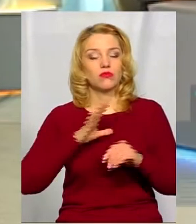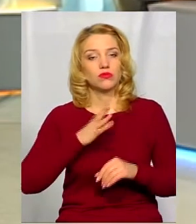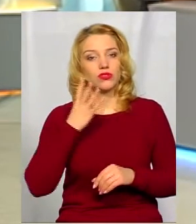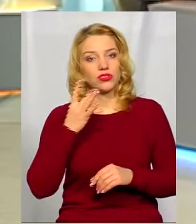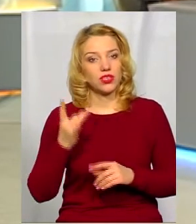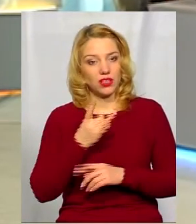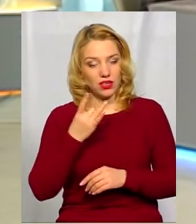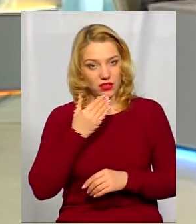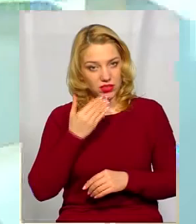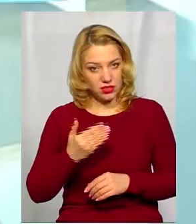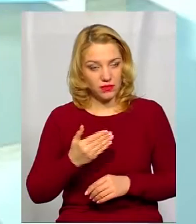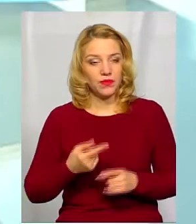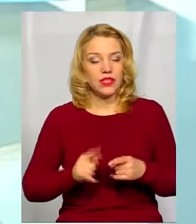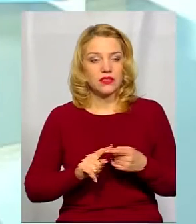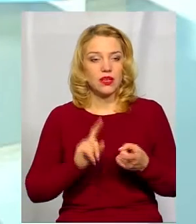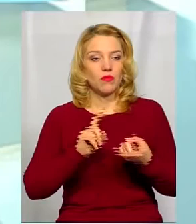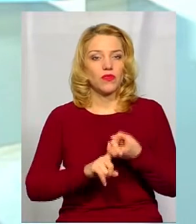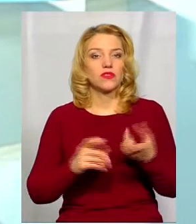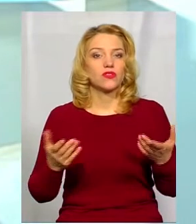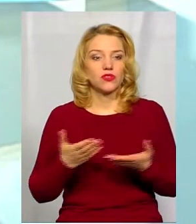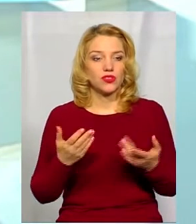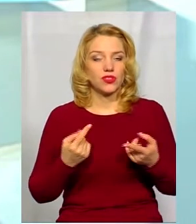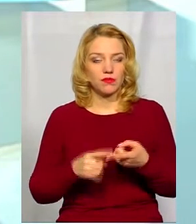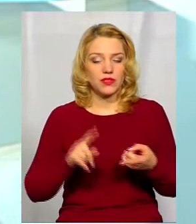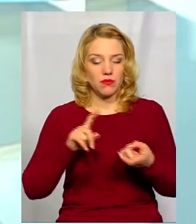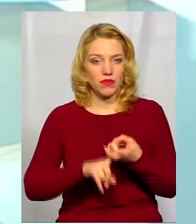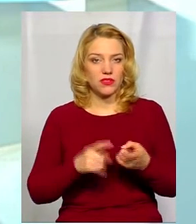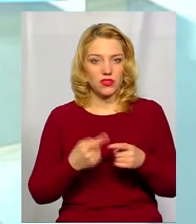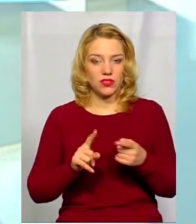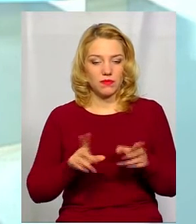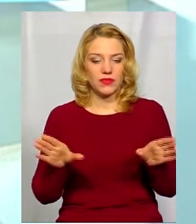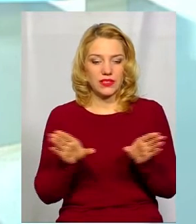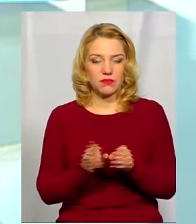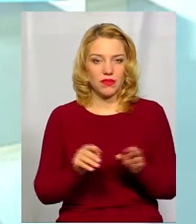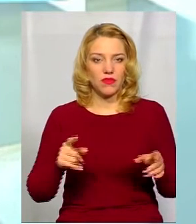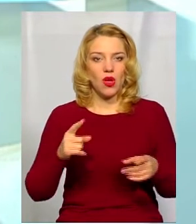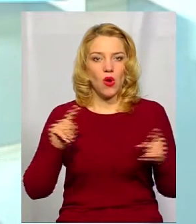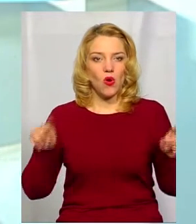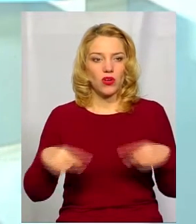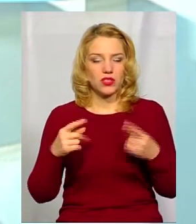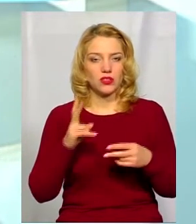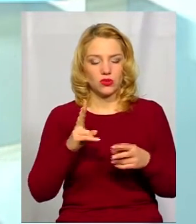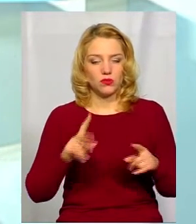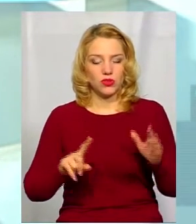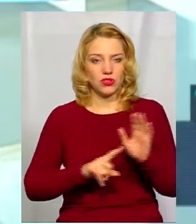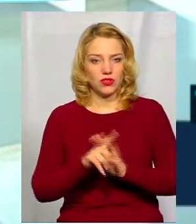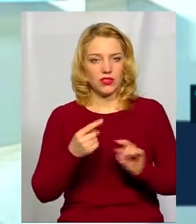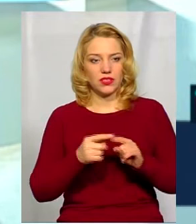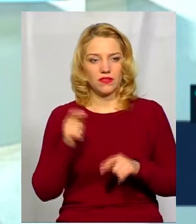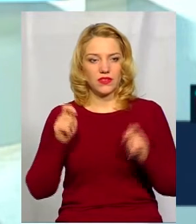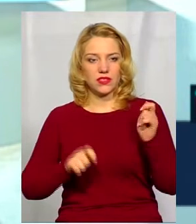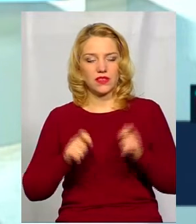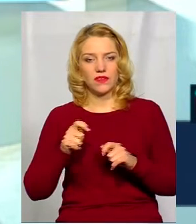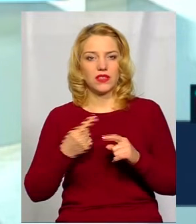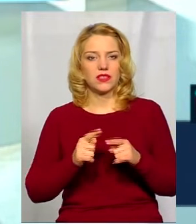рази прийшов. Так, відповідно. З чим це пов'язано? Це пов'язано з тим, що співорганізаторами чи започаткували фестиваль,